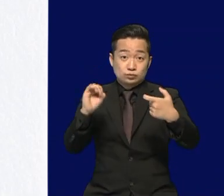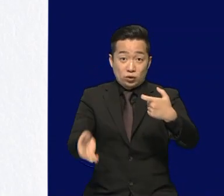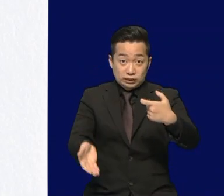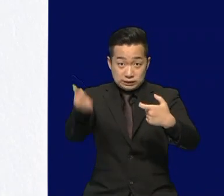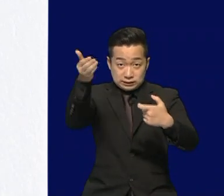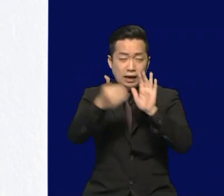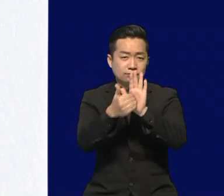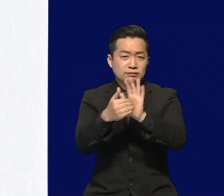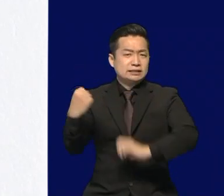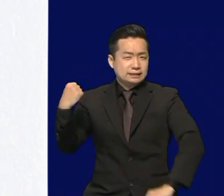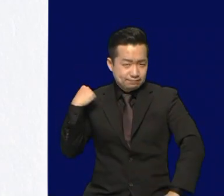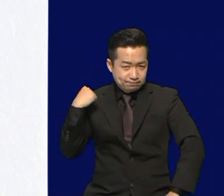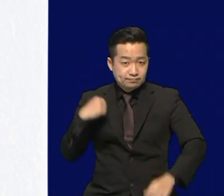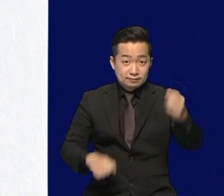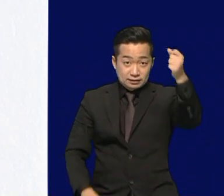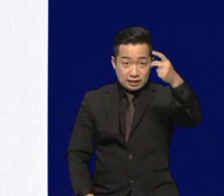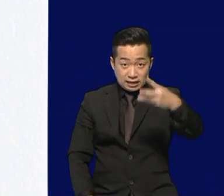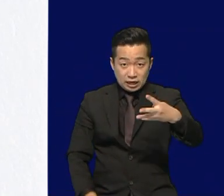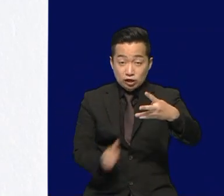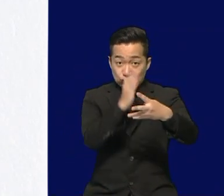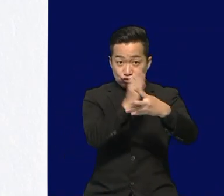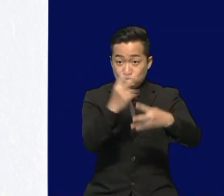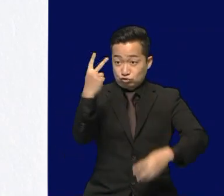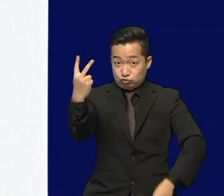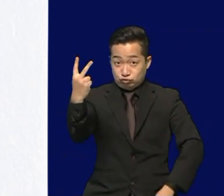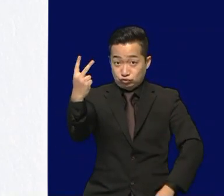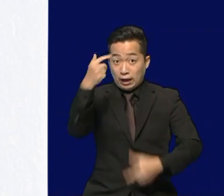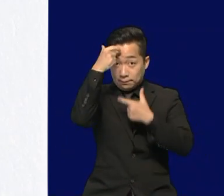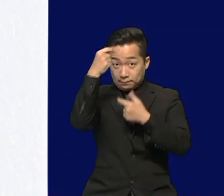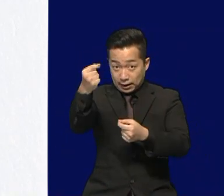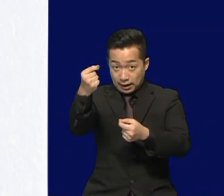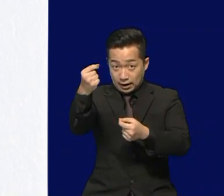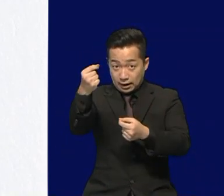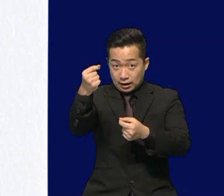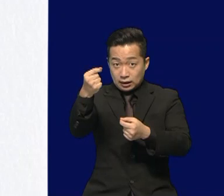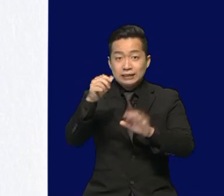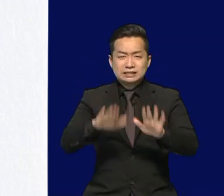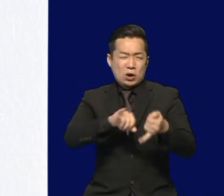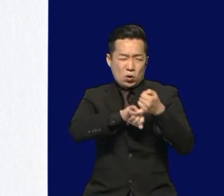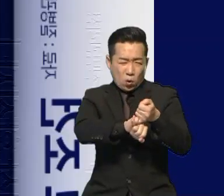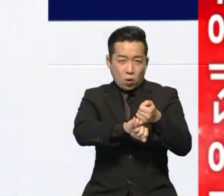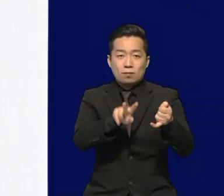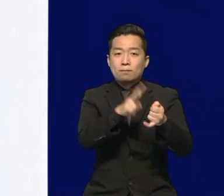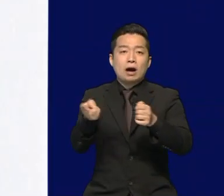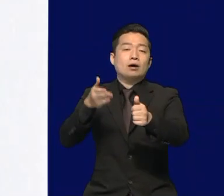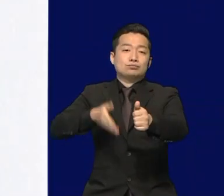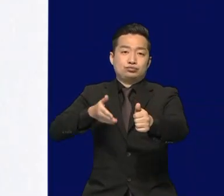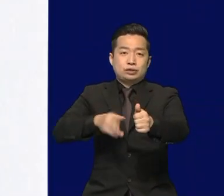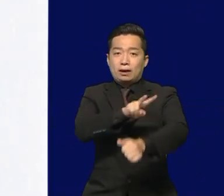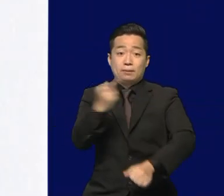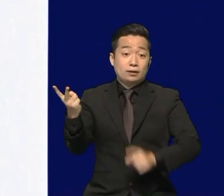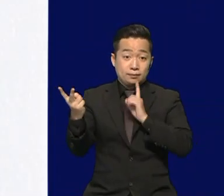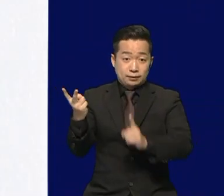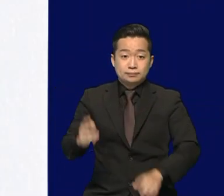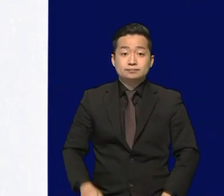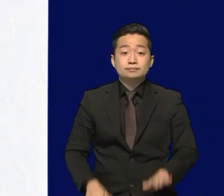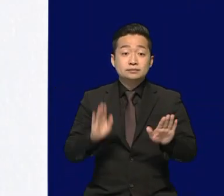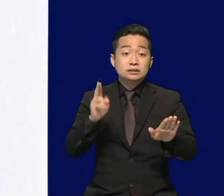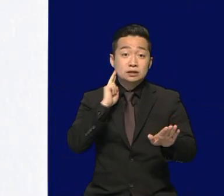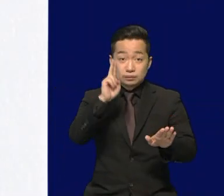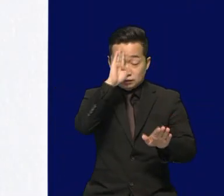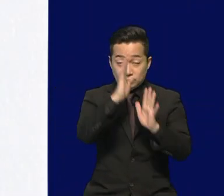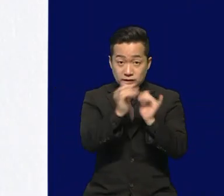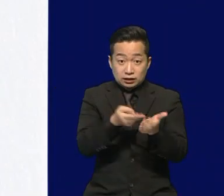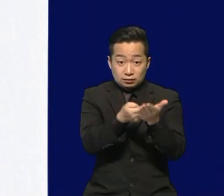이상일 때 등 4개 중 2개가 충족되면 의무가 권고로 바뀝니다. 현재는 중환자 병상 확보율